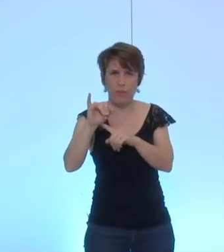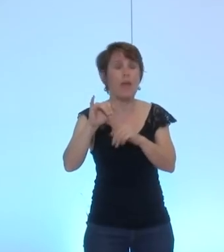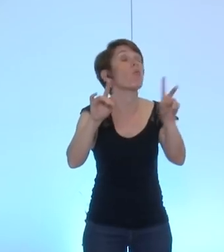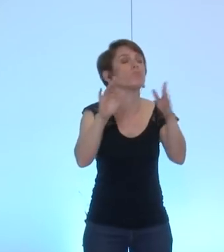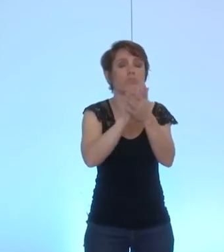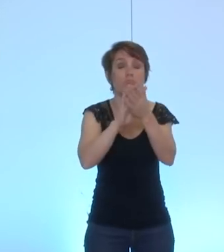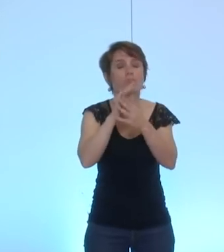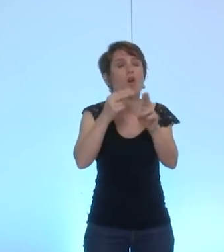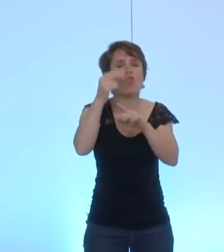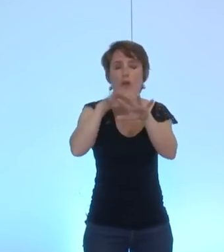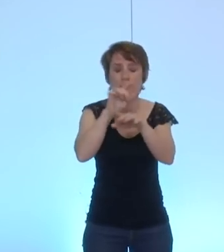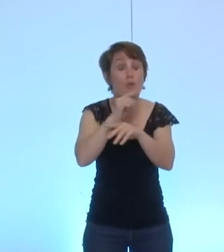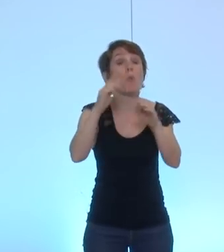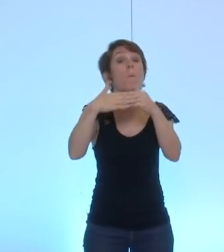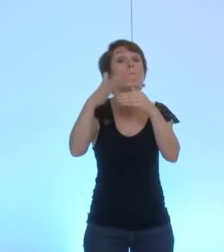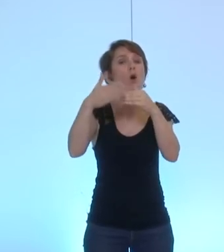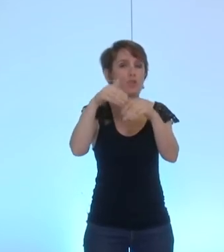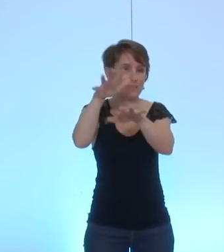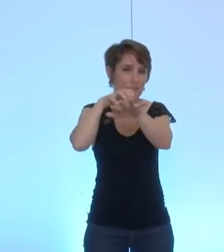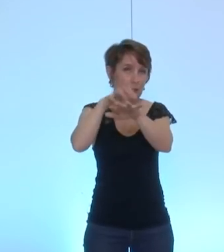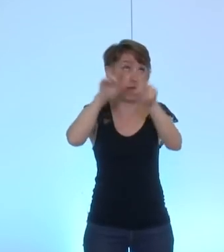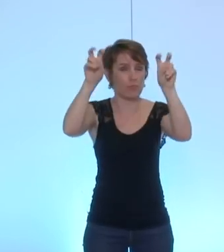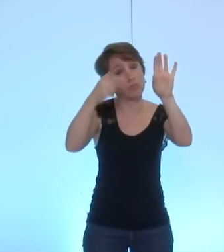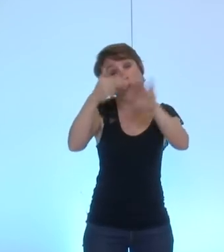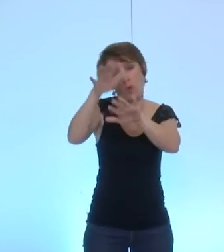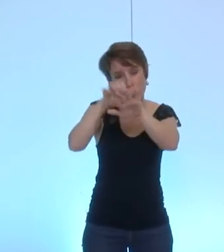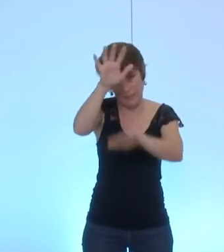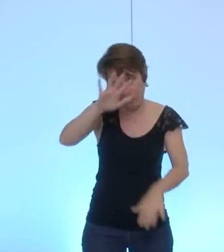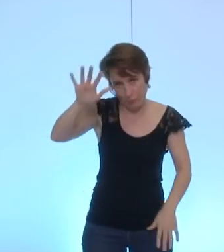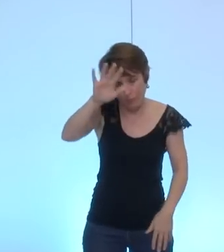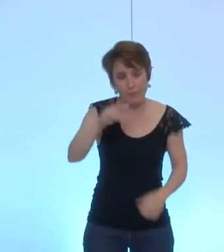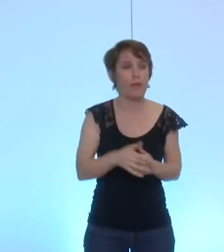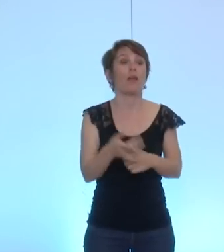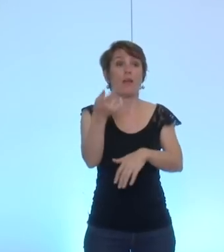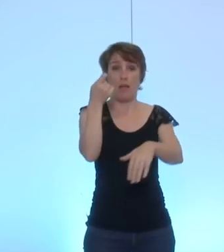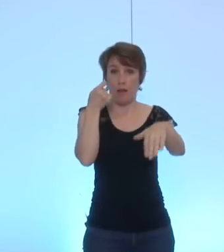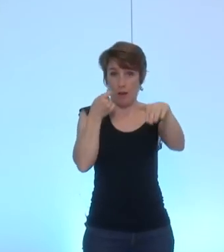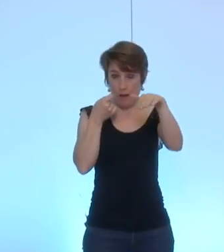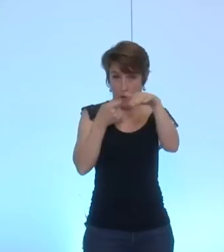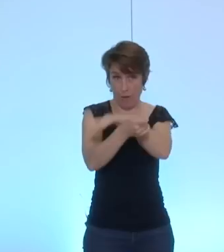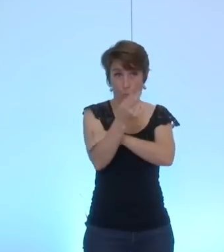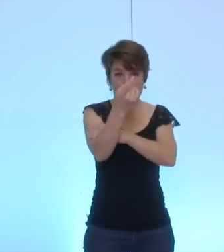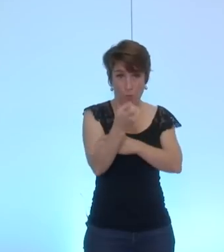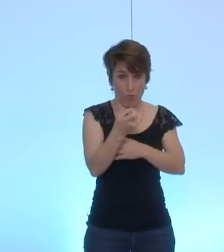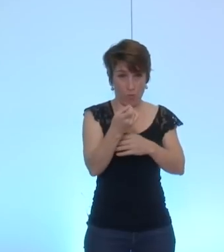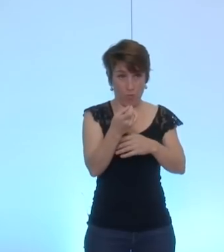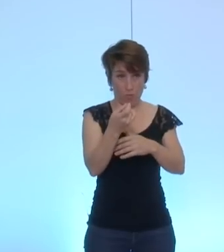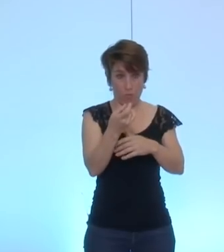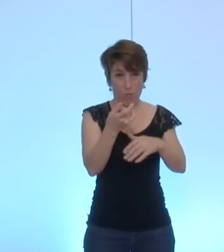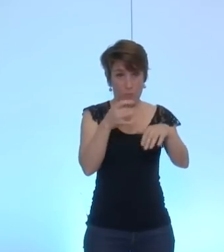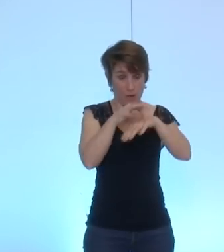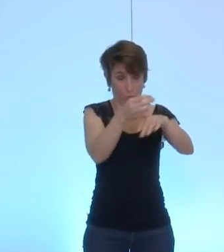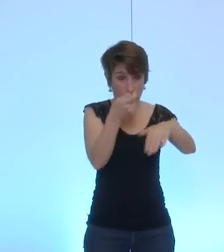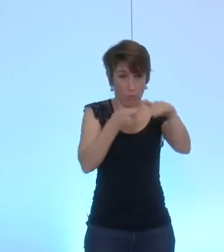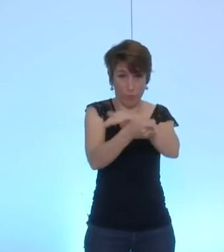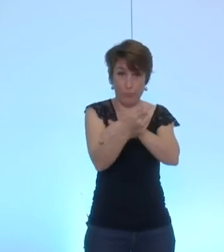Porte de l'Isère, c'est ça, Porte de l'Isère. L'accompagnement proposé est financé à 50% par la PME, 20%